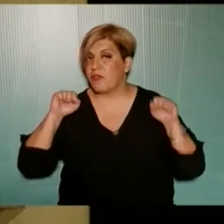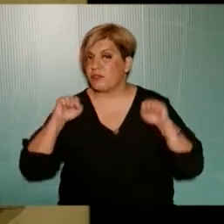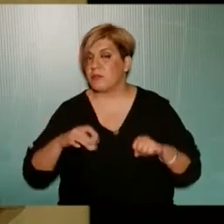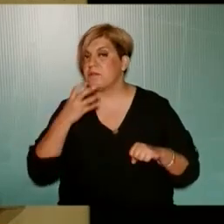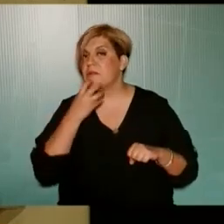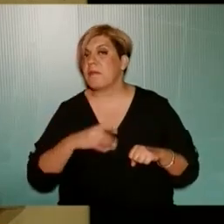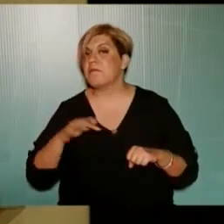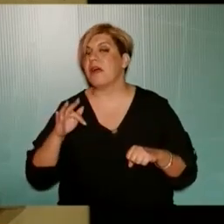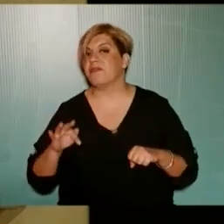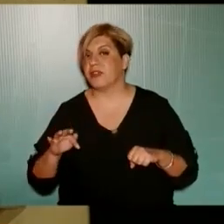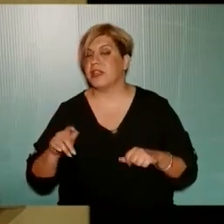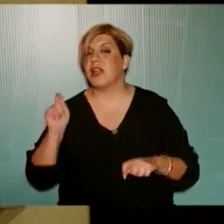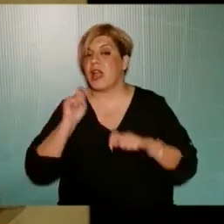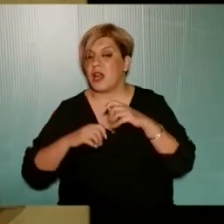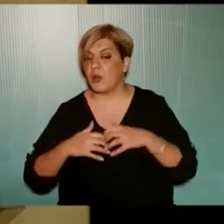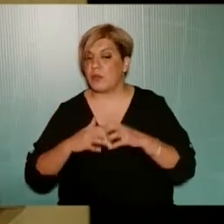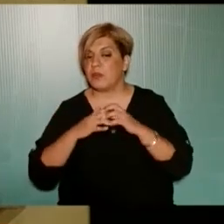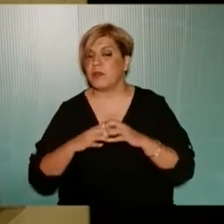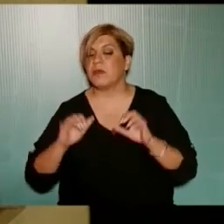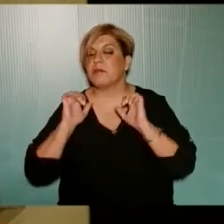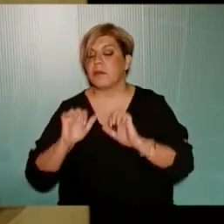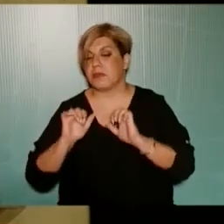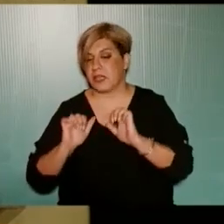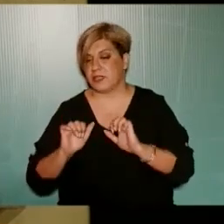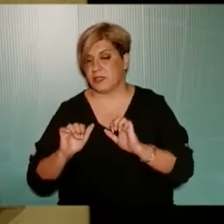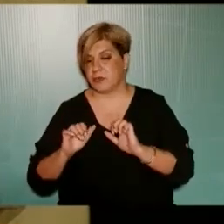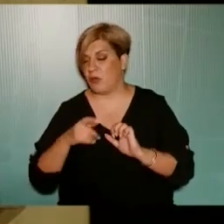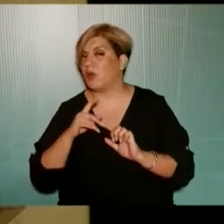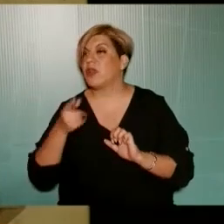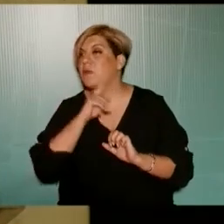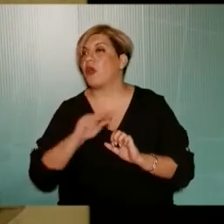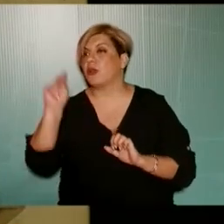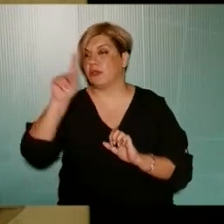Να υλοποιηθούν Μόνο με πίεση Και όχι με ανέξοδες υποσχέσεις